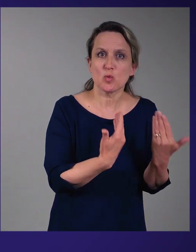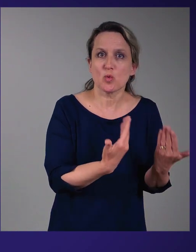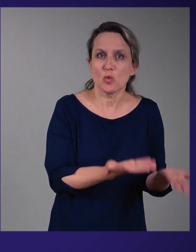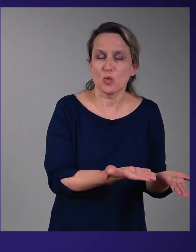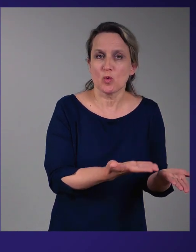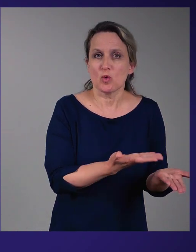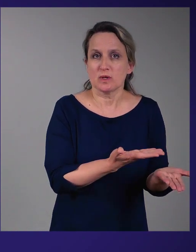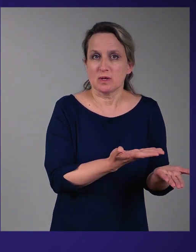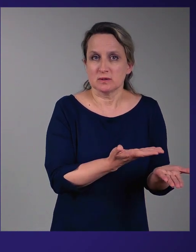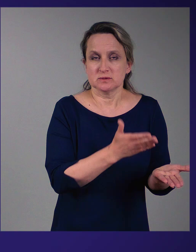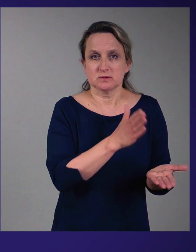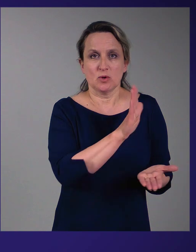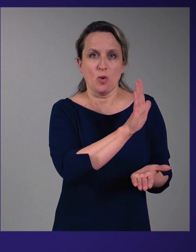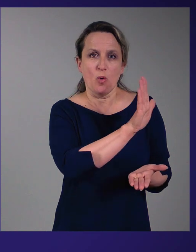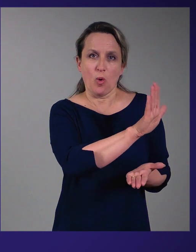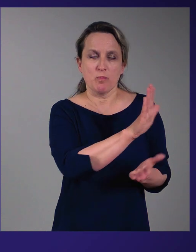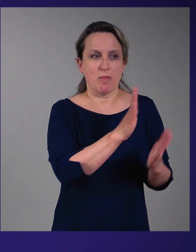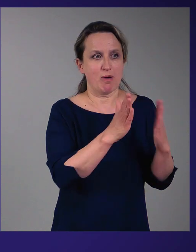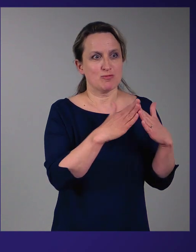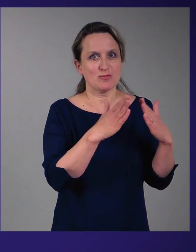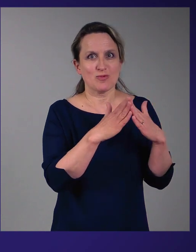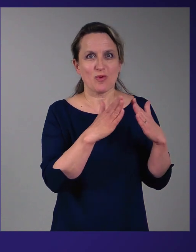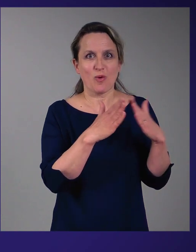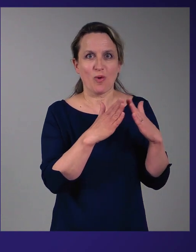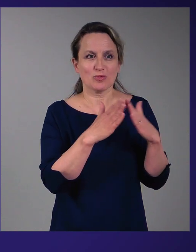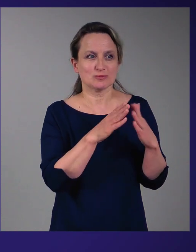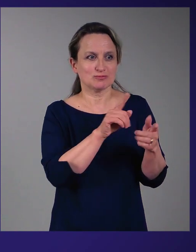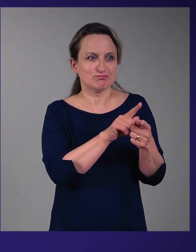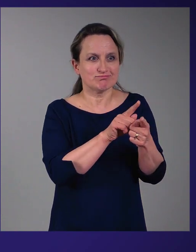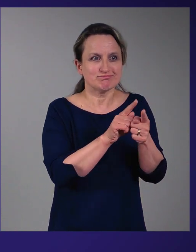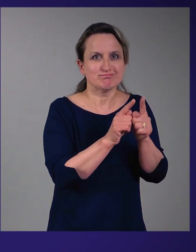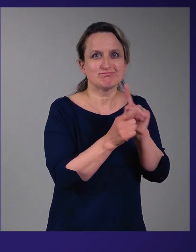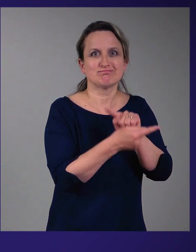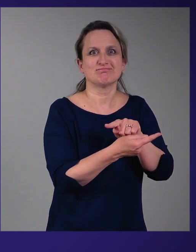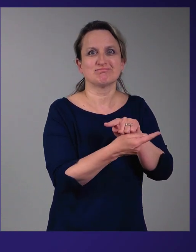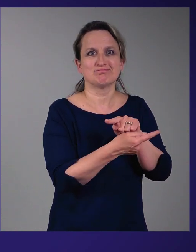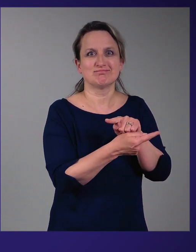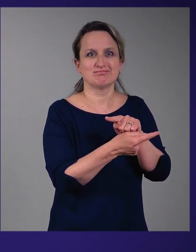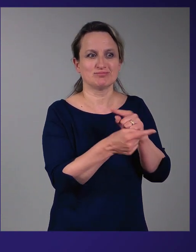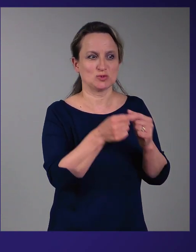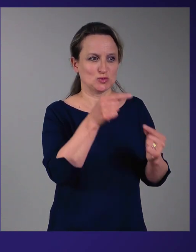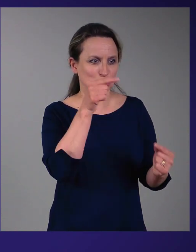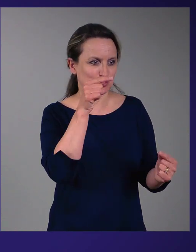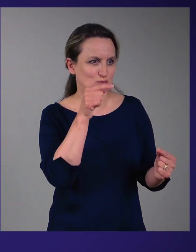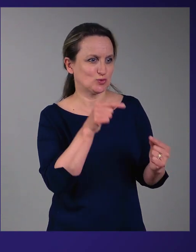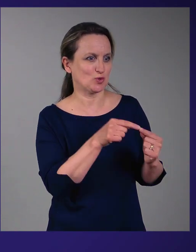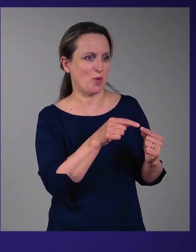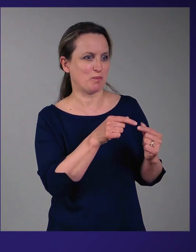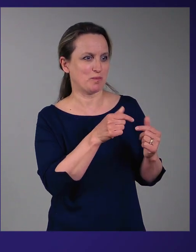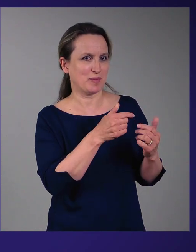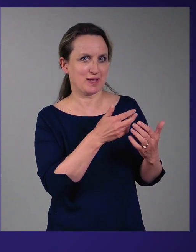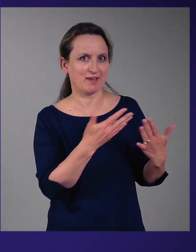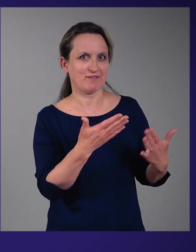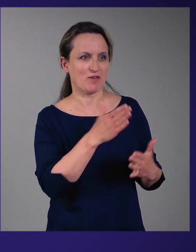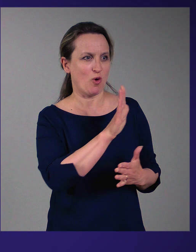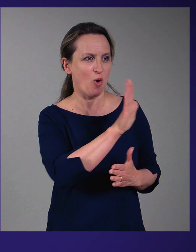kuidas nemad oma kodu said selliseks kohandatud, mis nende